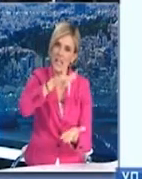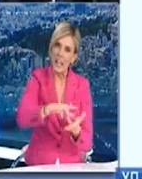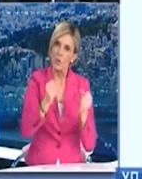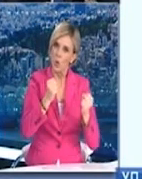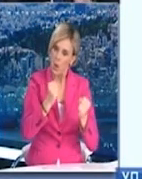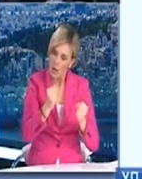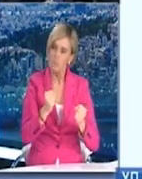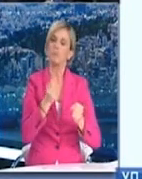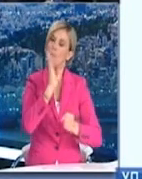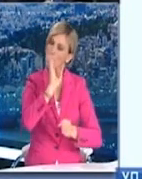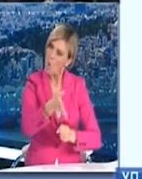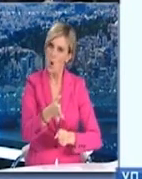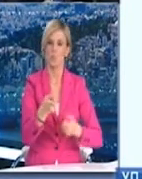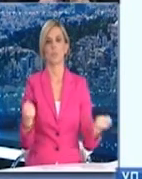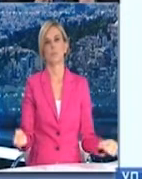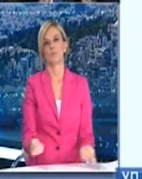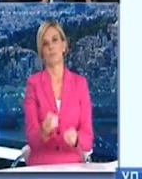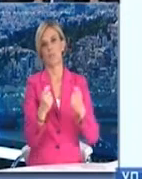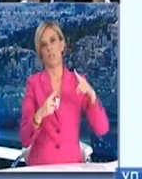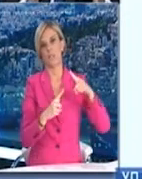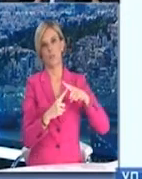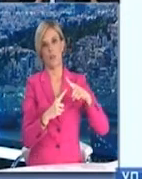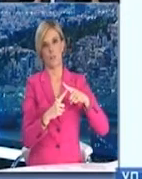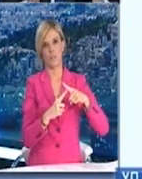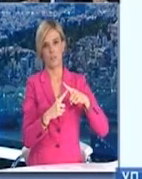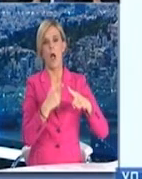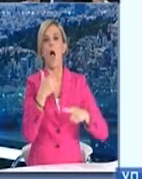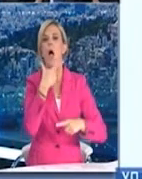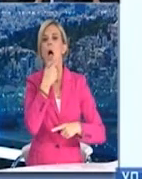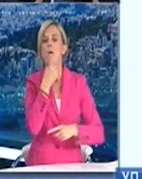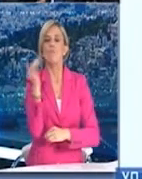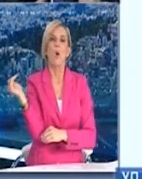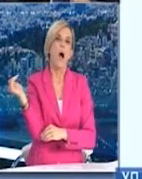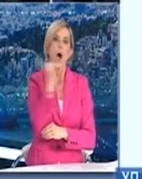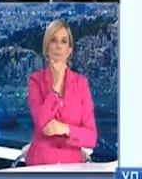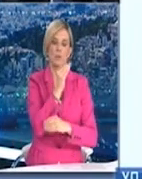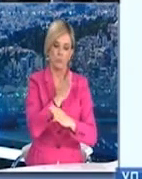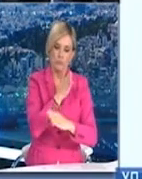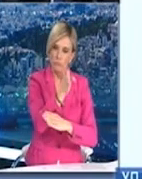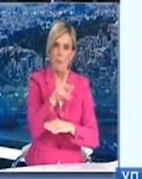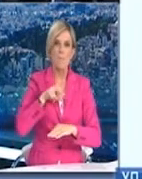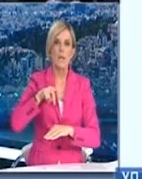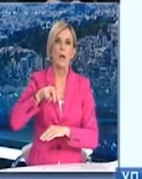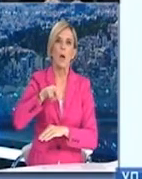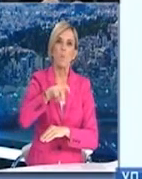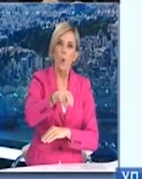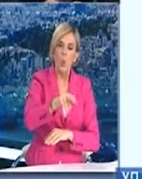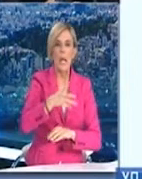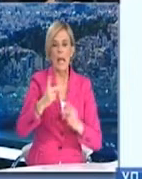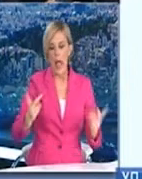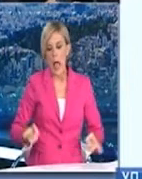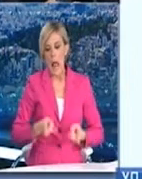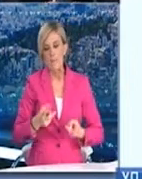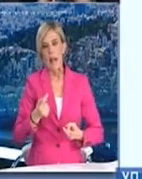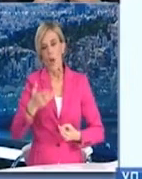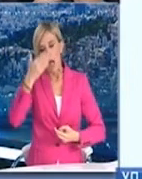φορήτητας υγείας. Είναι χώρος και σημείο που μπορεί να πηγαίνουν οι παρακτικοί ασθενείς με ελαφρά συμπτώματα